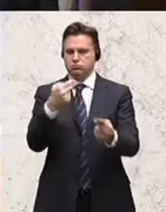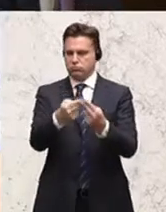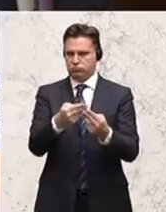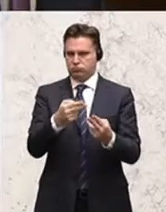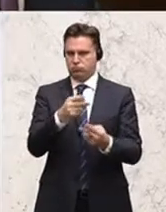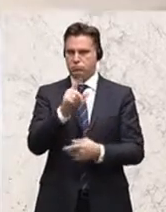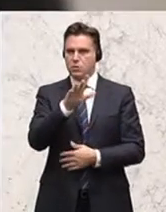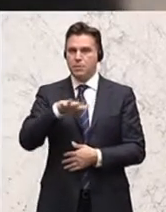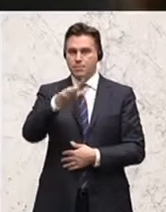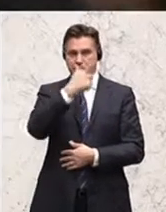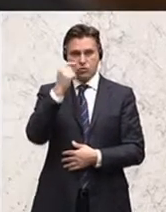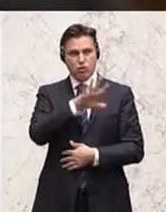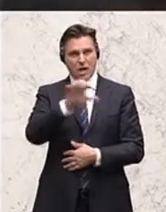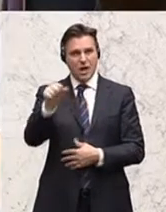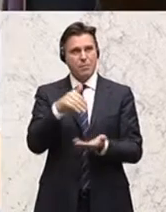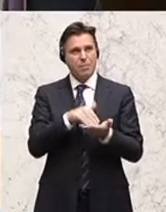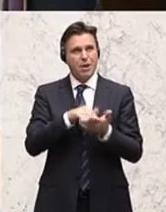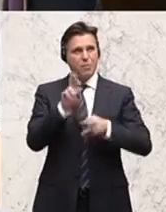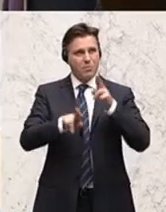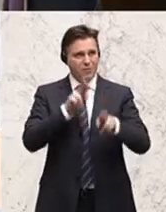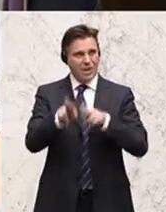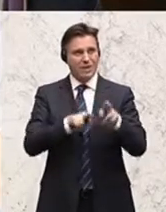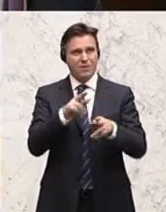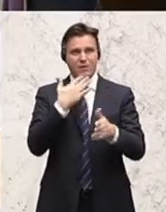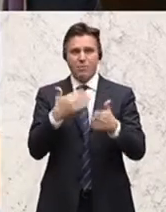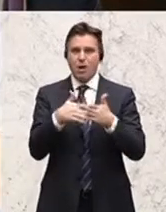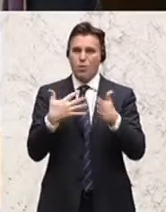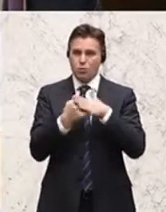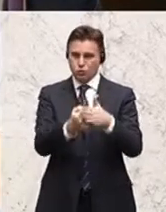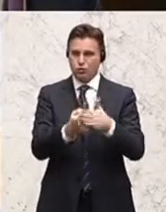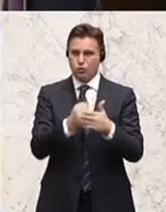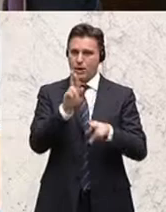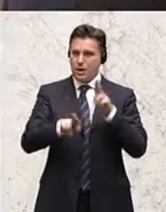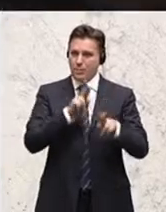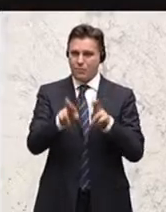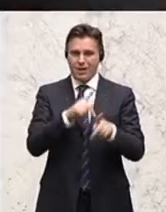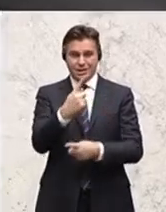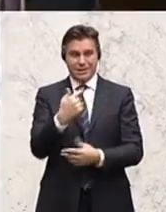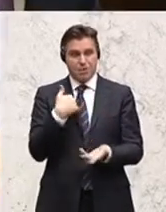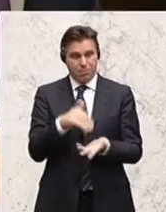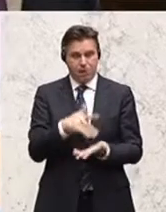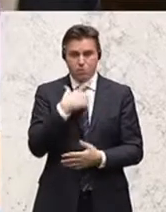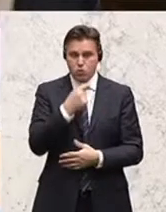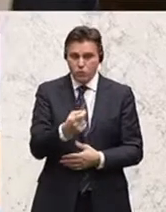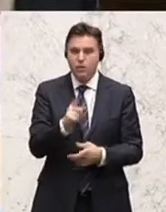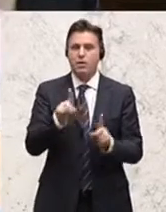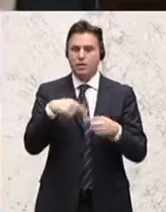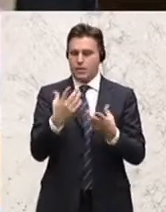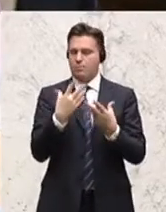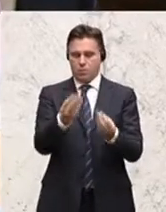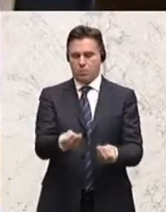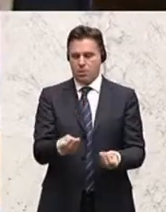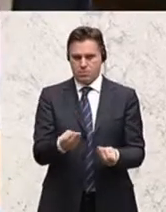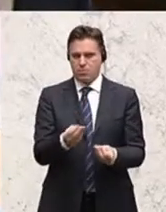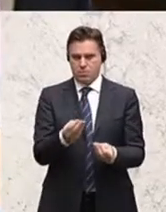sodass alle Menschen, die in Österreich Pflege brauchen, Unterstützung brauchen, wenn sie eben pflegebedürftig werden, diese auch in Zukunft erhalten